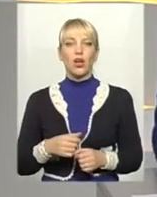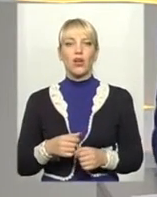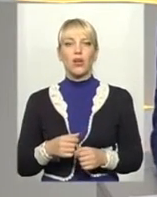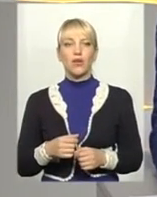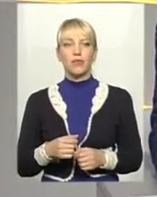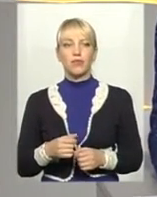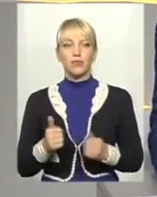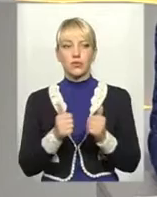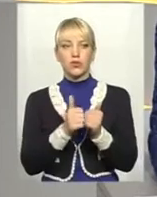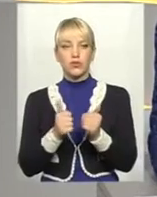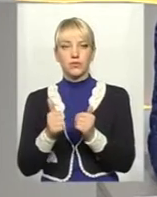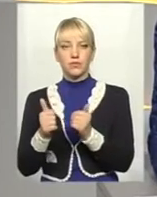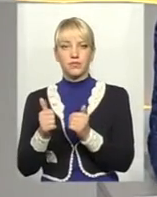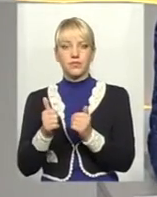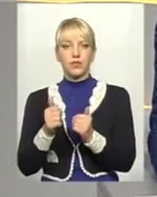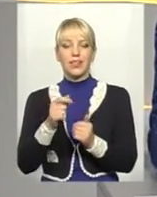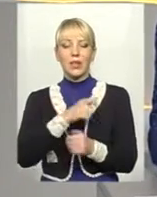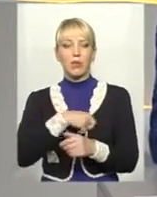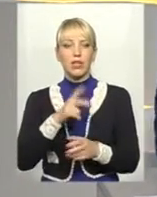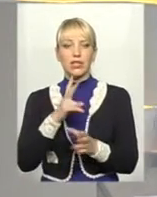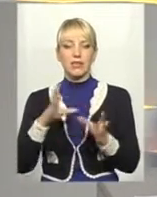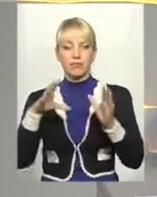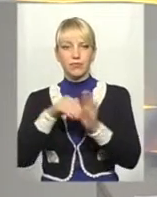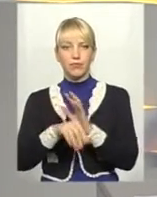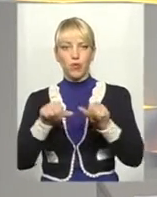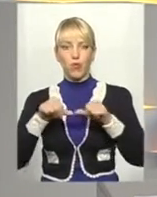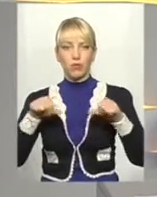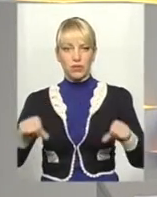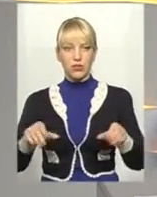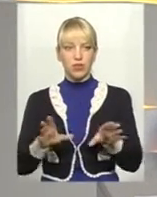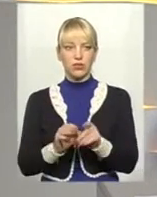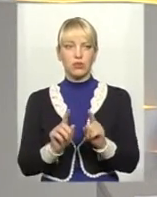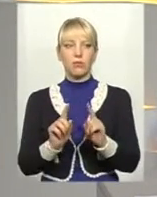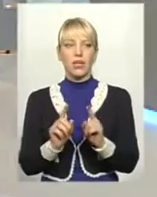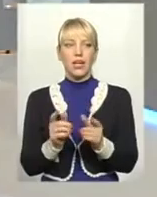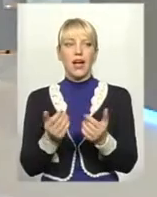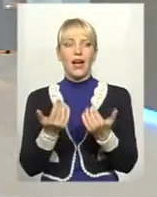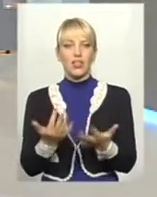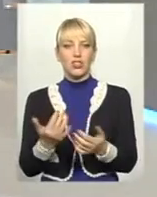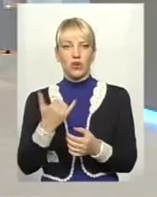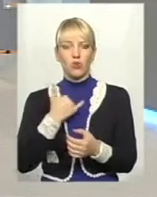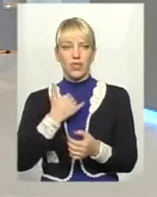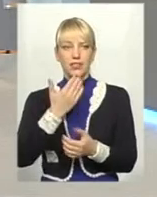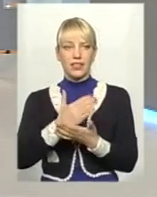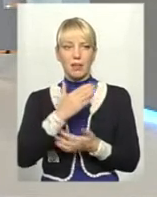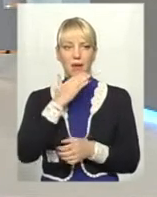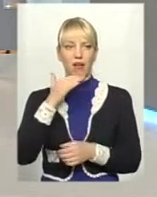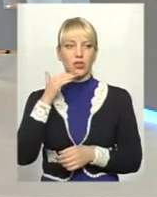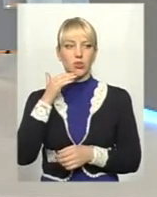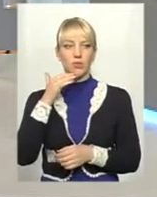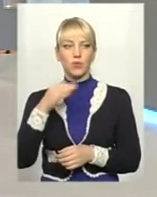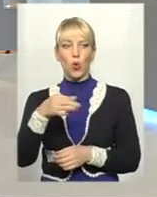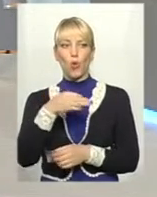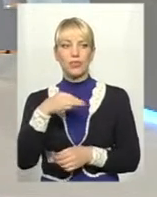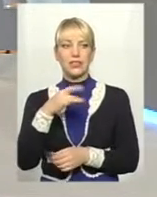депутатів, з якими в комісії разом? Адже в нас багато в